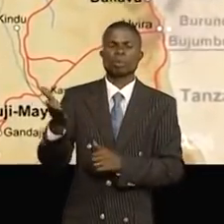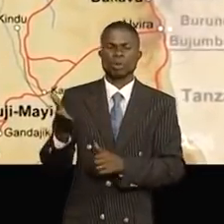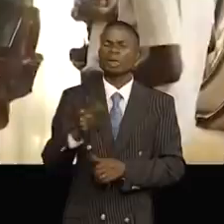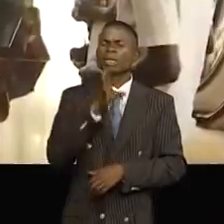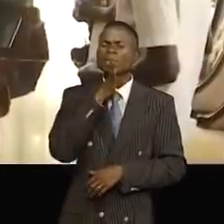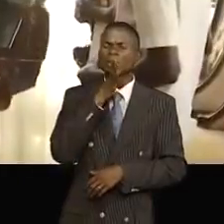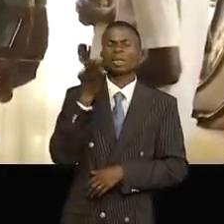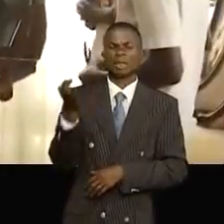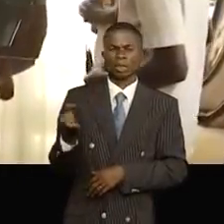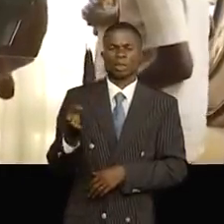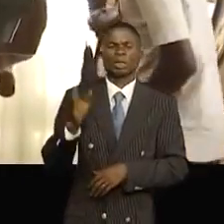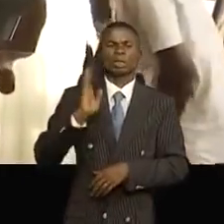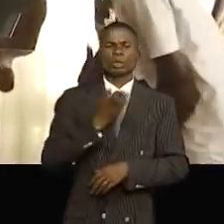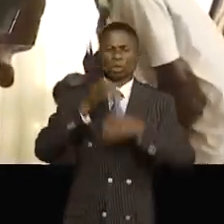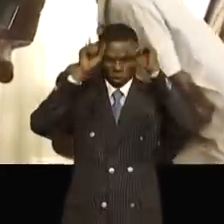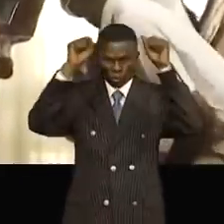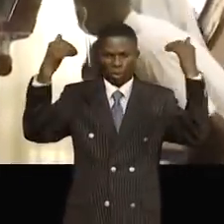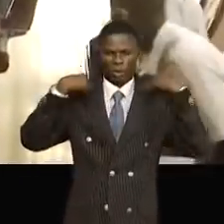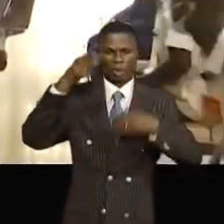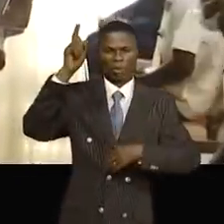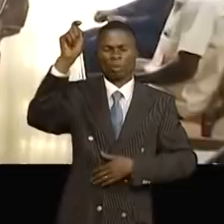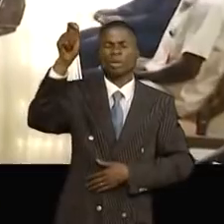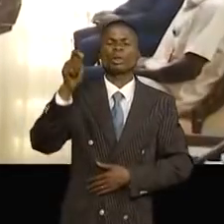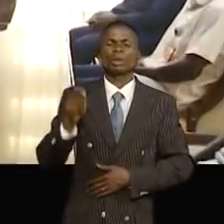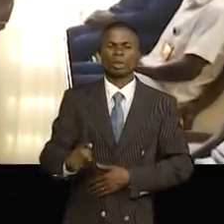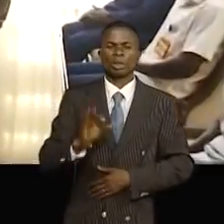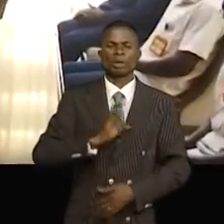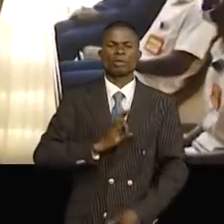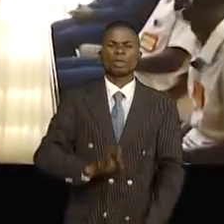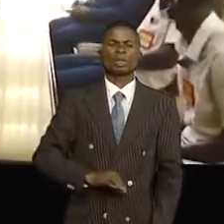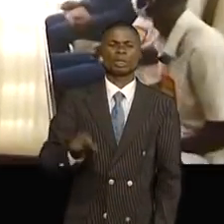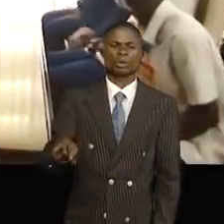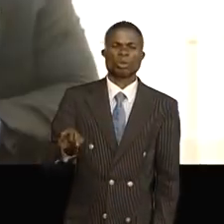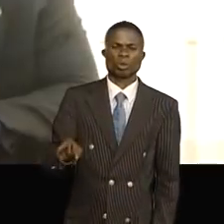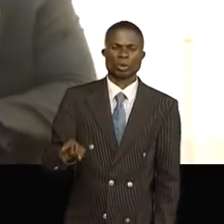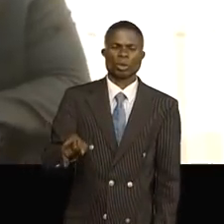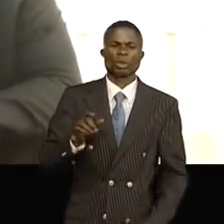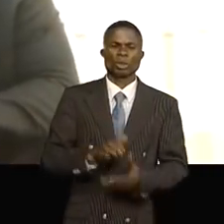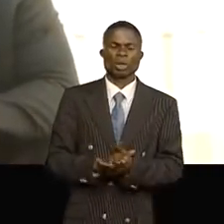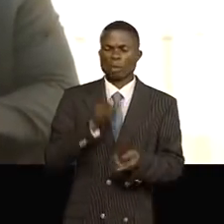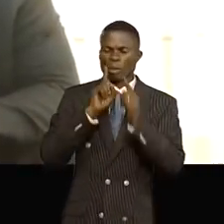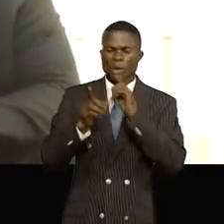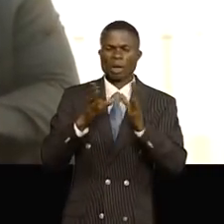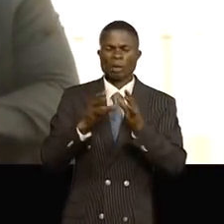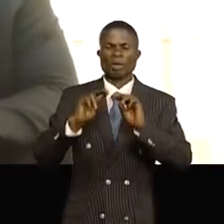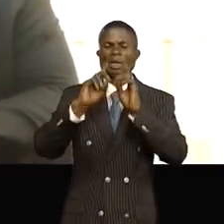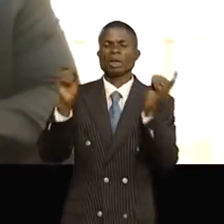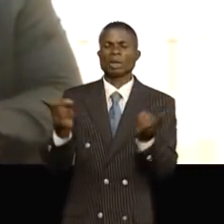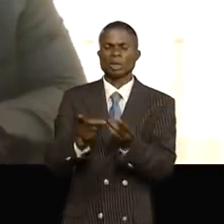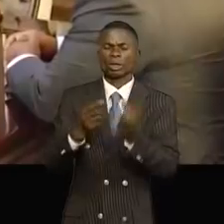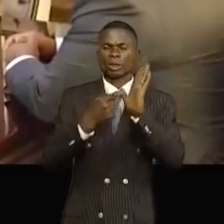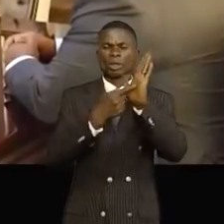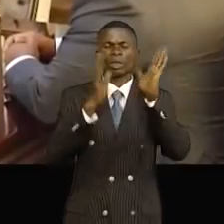qu'être trop durée que le chef de l'État et commandant suprême des FARDEC, Félix Antoine Tshisekedi Tchilombo, a échangé avec une délégation des